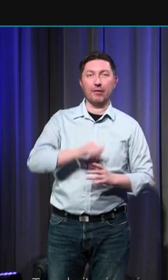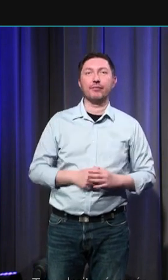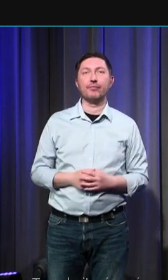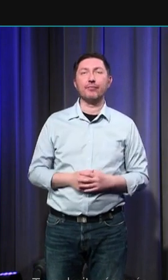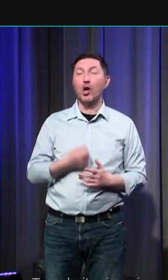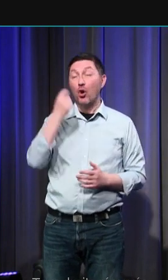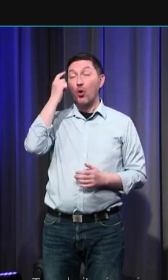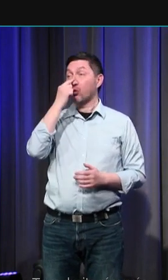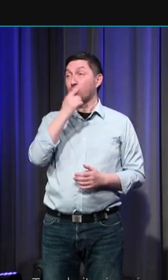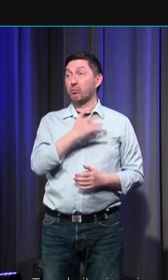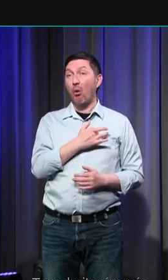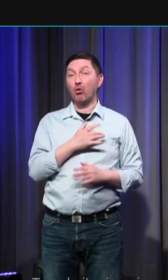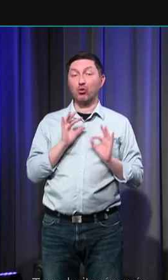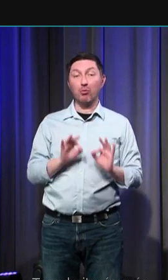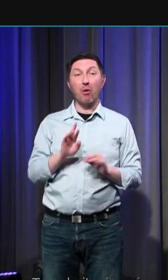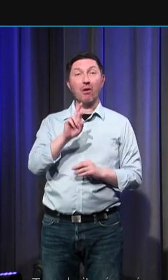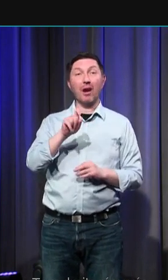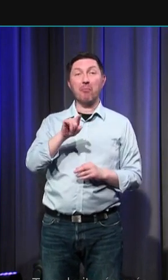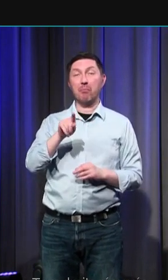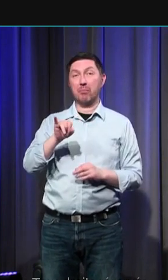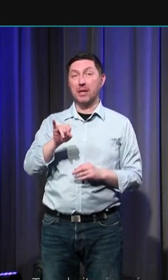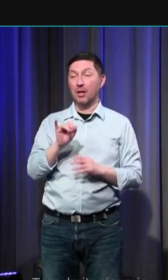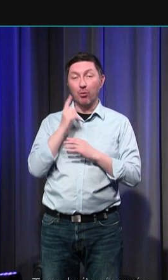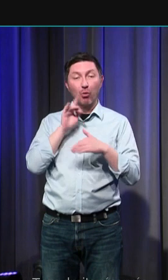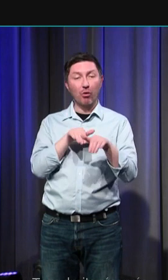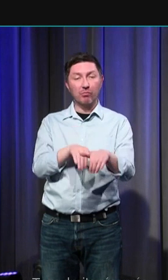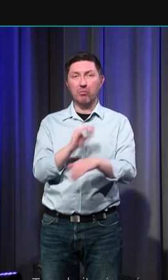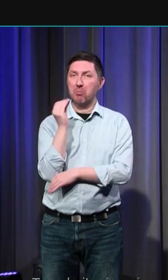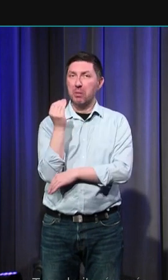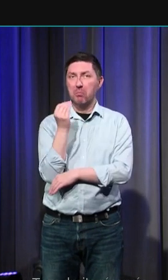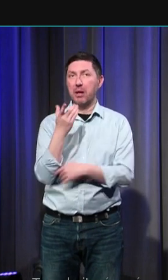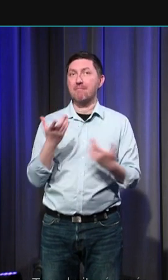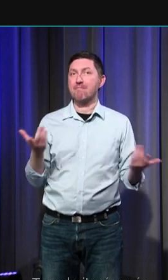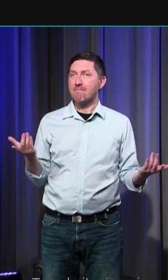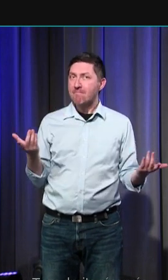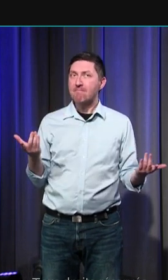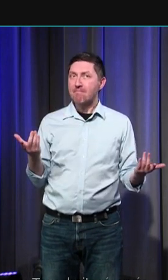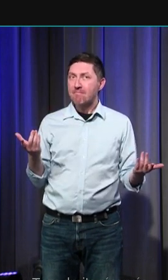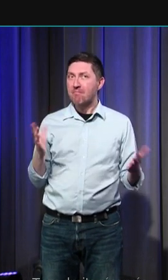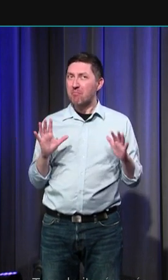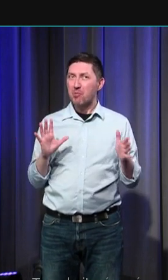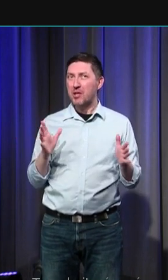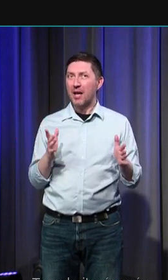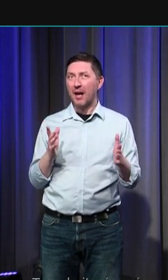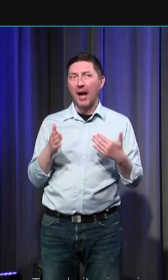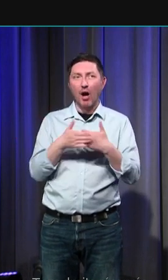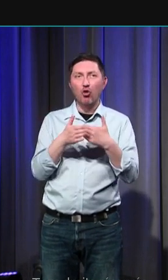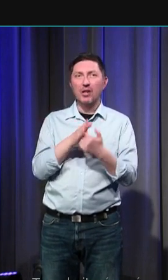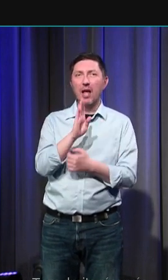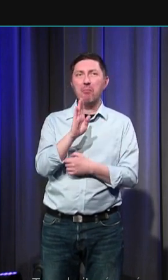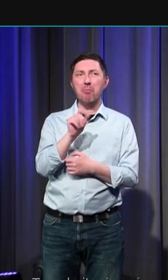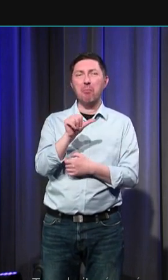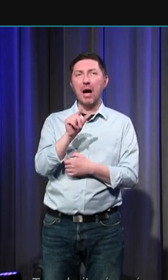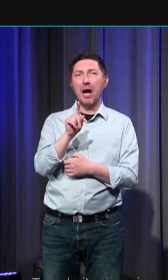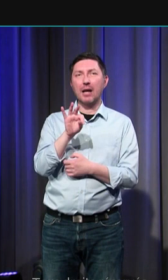du répit en tant que lieu d'inhumation des tout-petits puisse trouver racine autour des baptistères il est